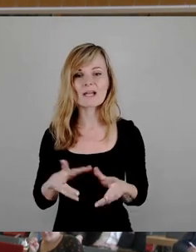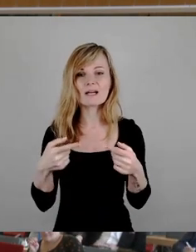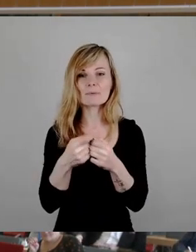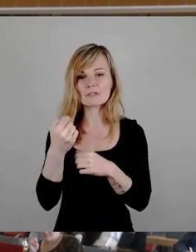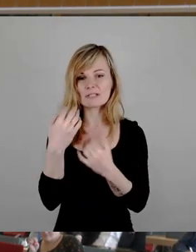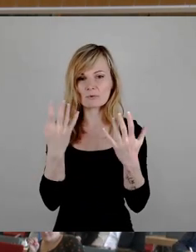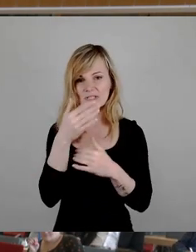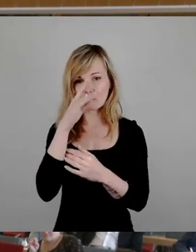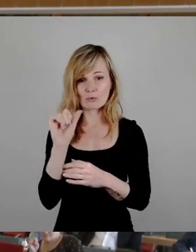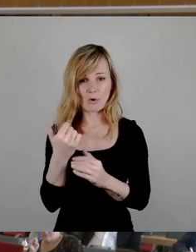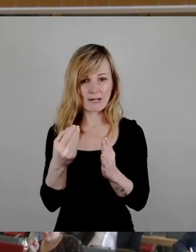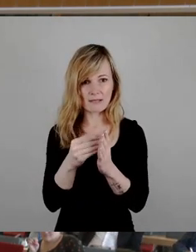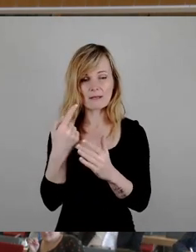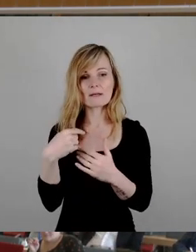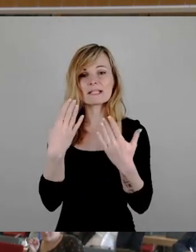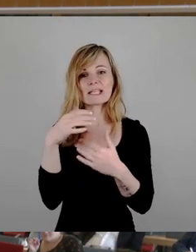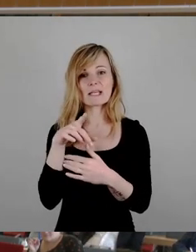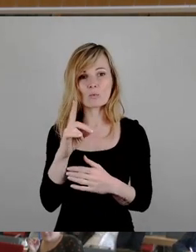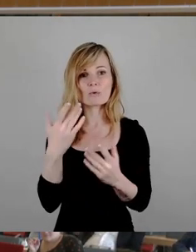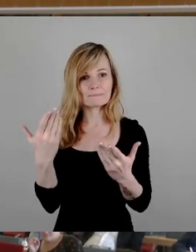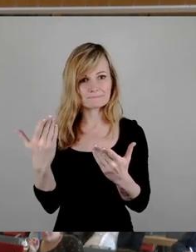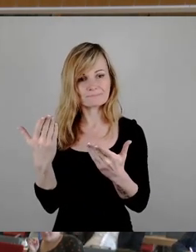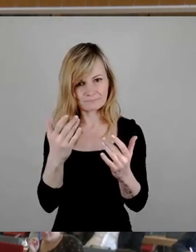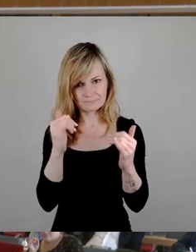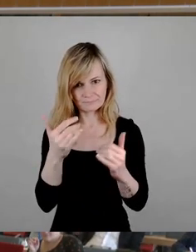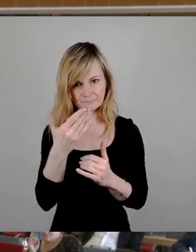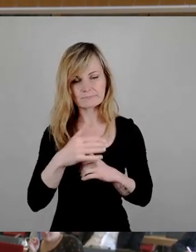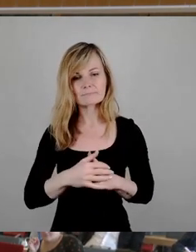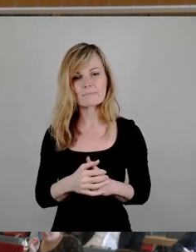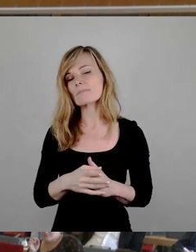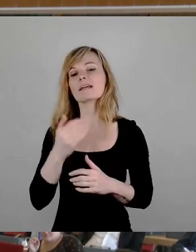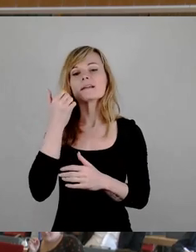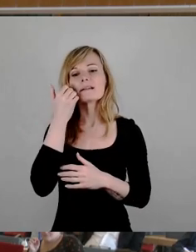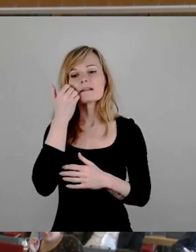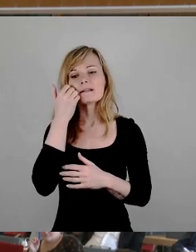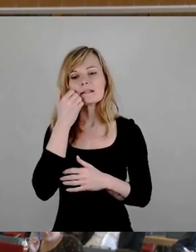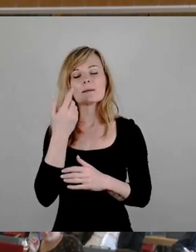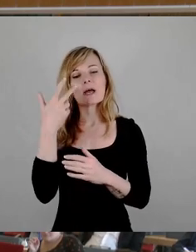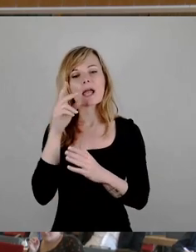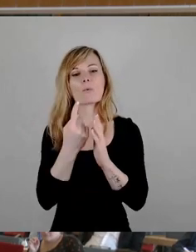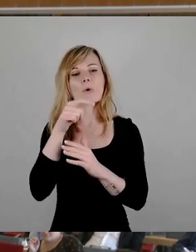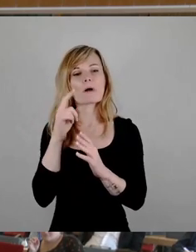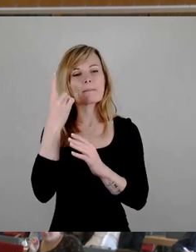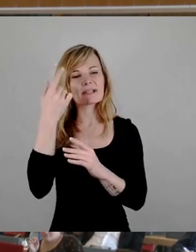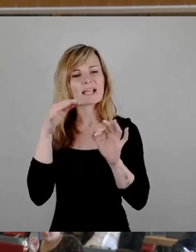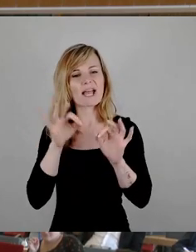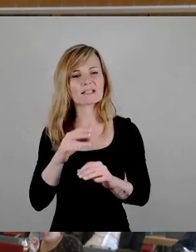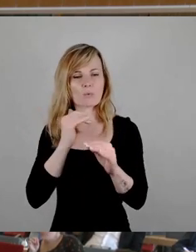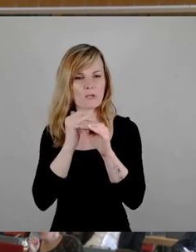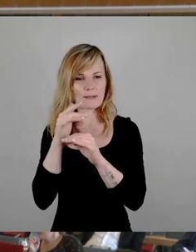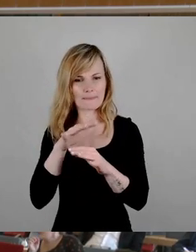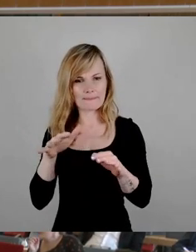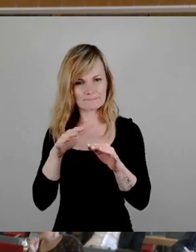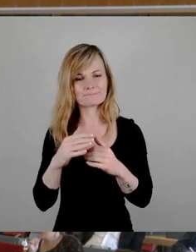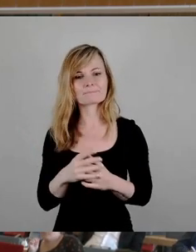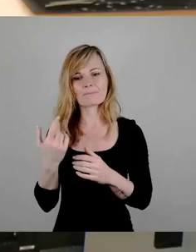Sehr geehrter Herr Oberbürgermeister, liebe Kolleginnen und Kollegen Stadträte. Ganz kurz, weil eine Aussage, Herr Schollbach, die hat mich doch